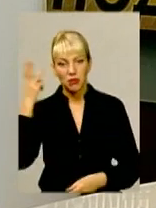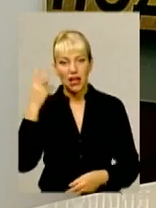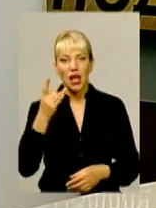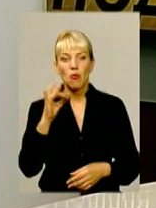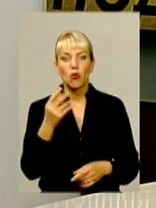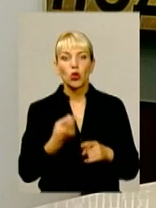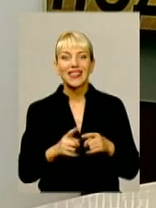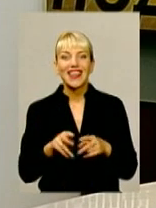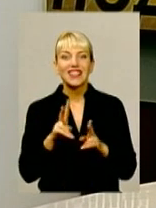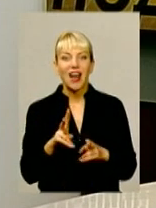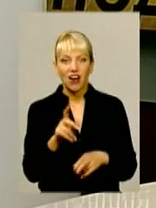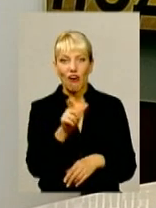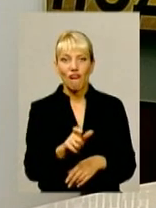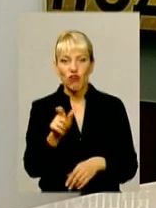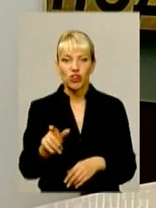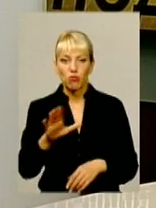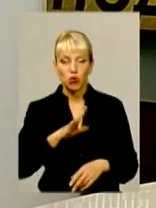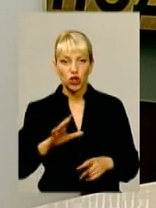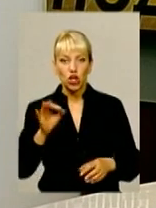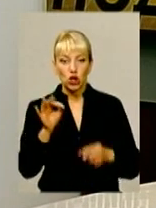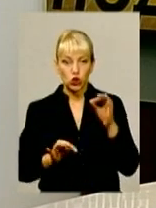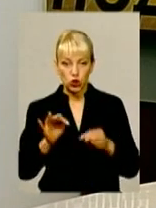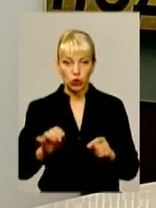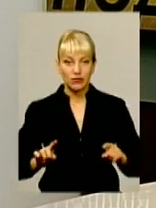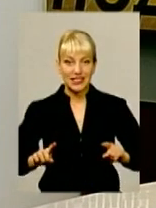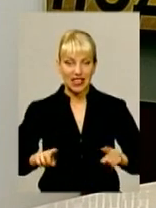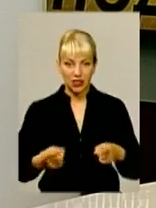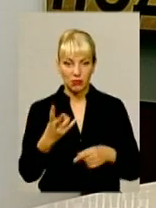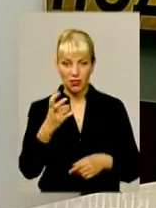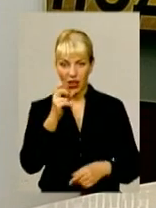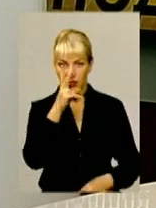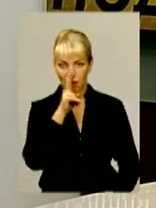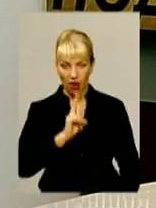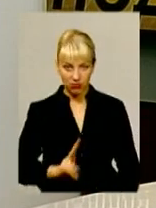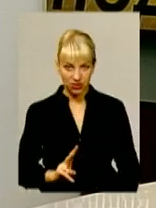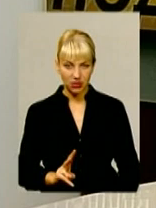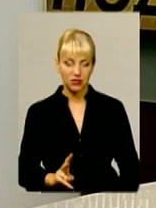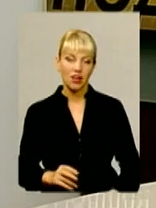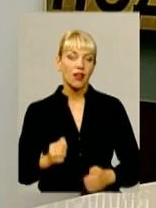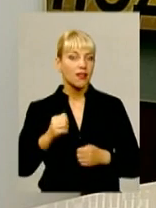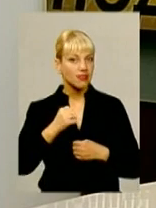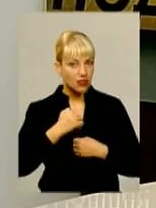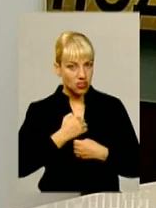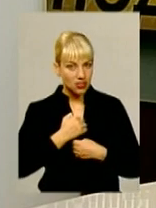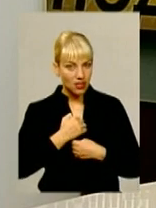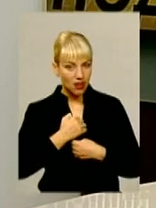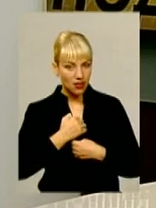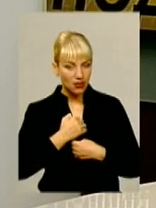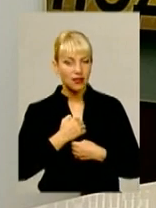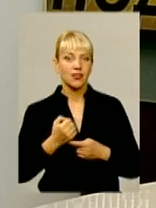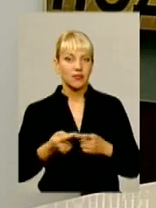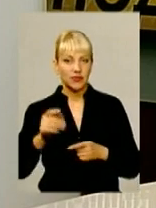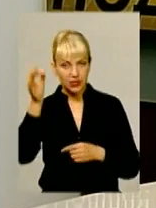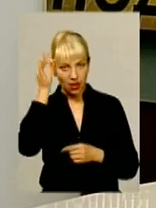судом затримані на два місяці, на жаль, наводить на сумні паралелі буквально